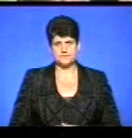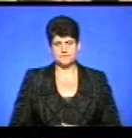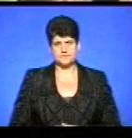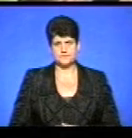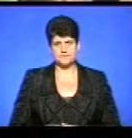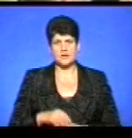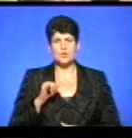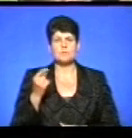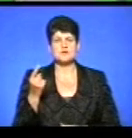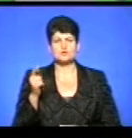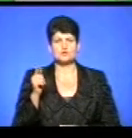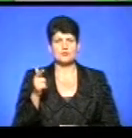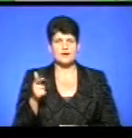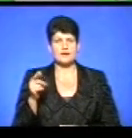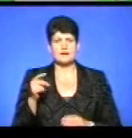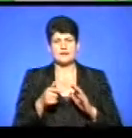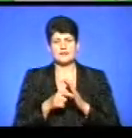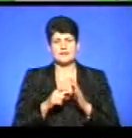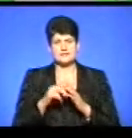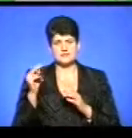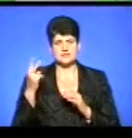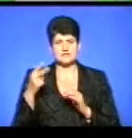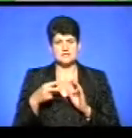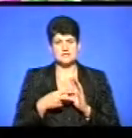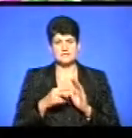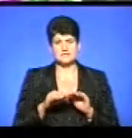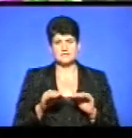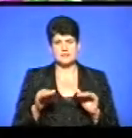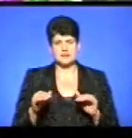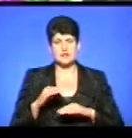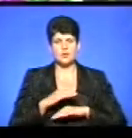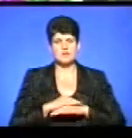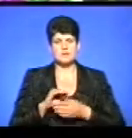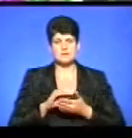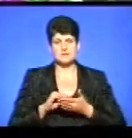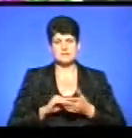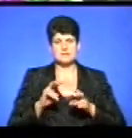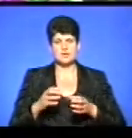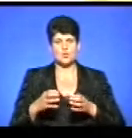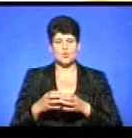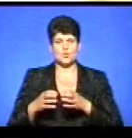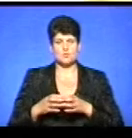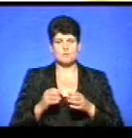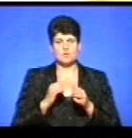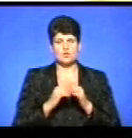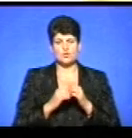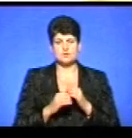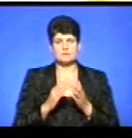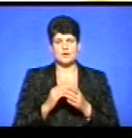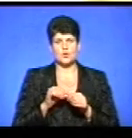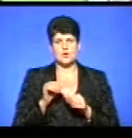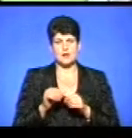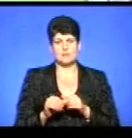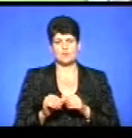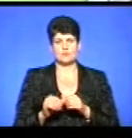У першому Г-класі 22 школи навчаються 27 учнів. На уроці письма сидять групами, кожен першокласник за окремою